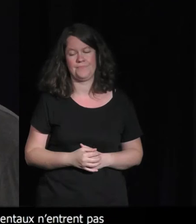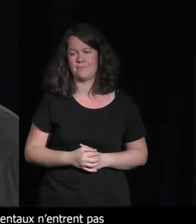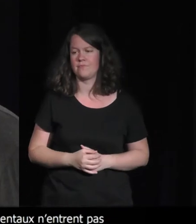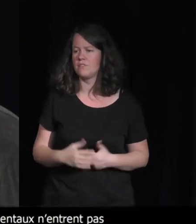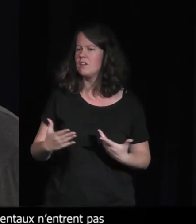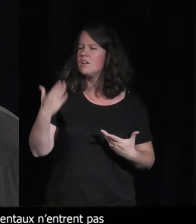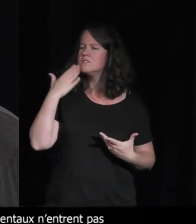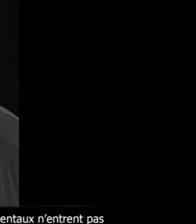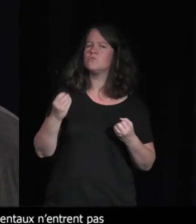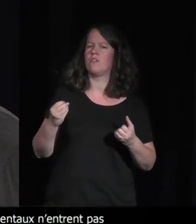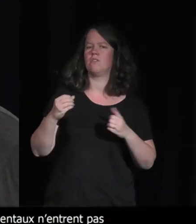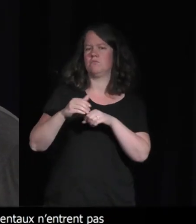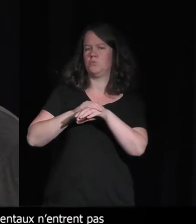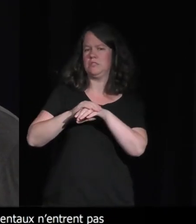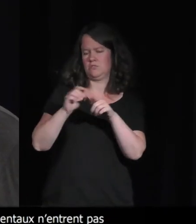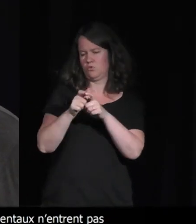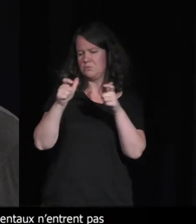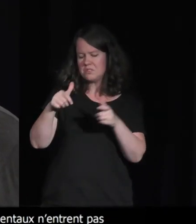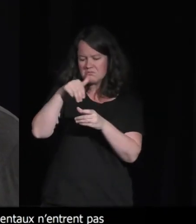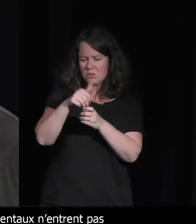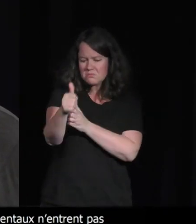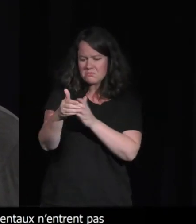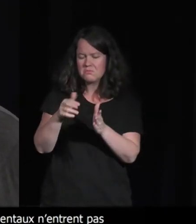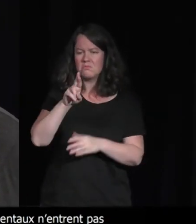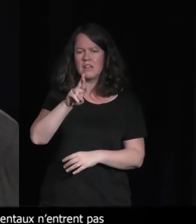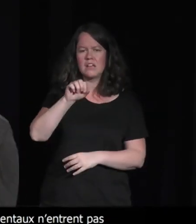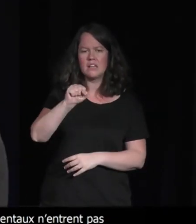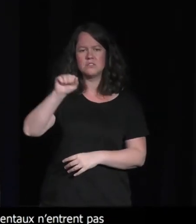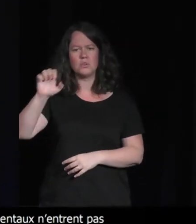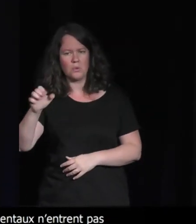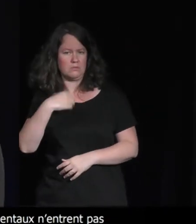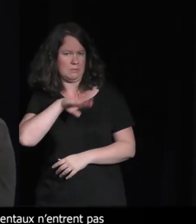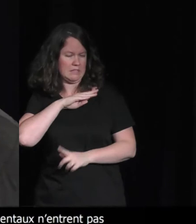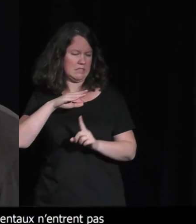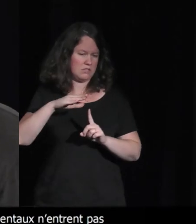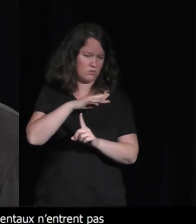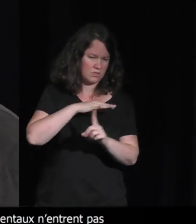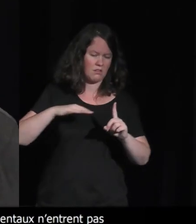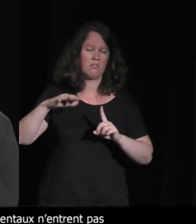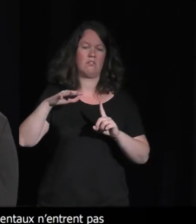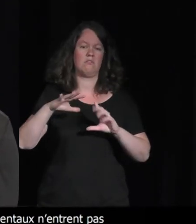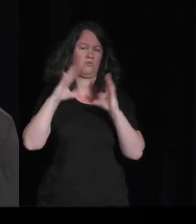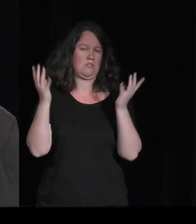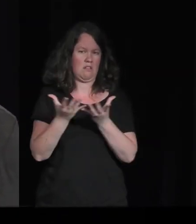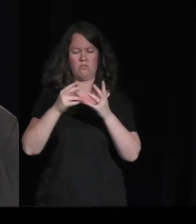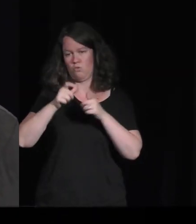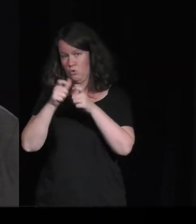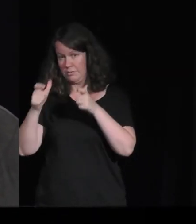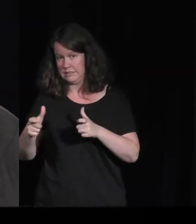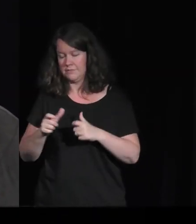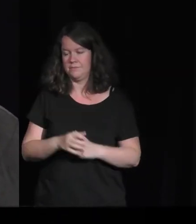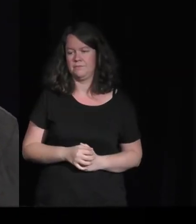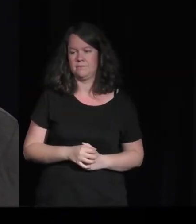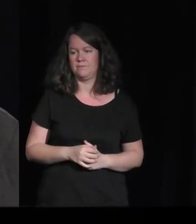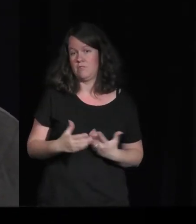entreprise, ce sont des questions qui sont à la RSE. Ça devient une obligation. Je veux c'est une obligation légale en entreprise, surtout pour les gros groupes.